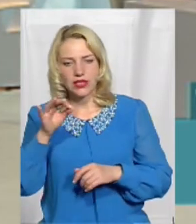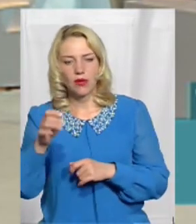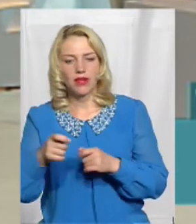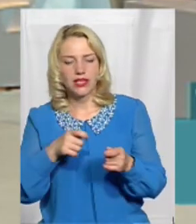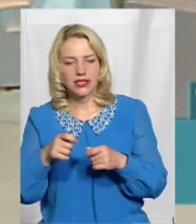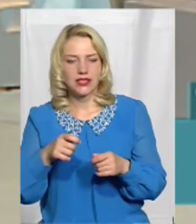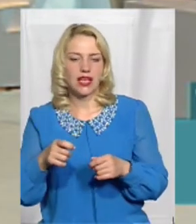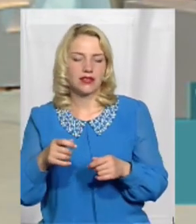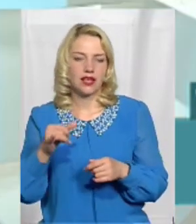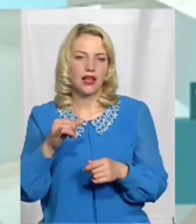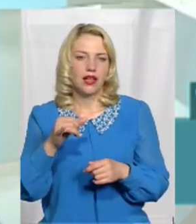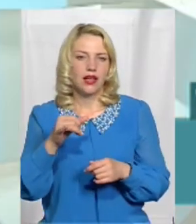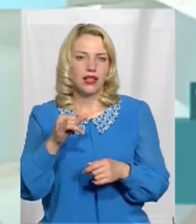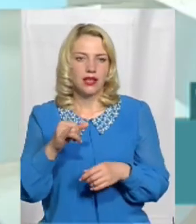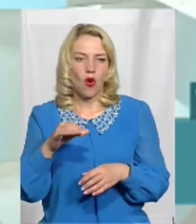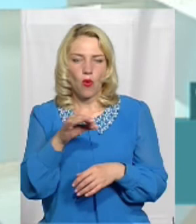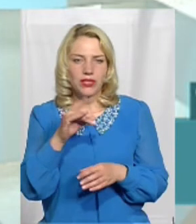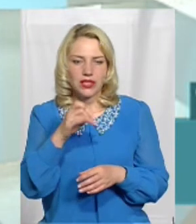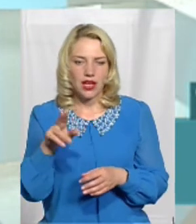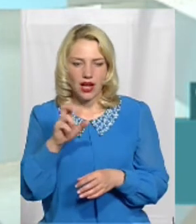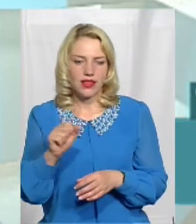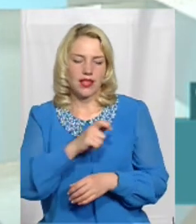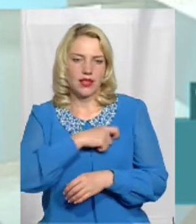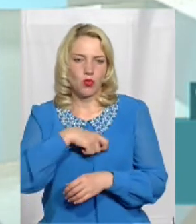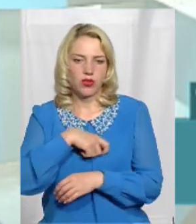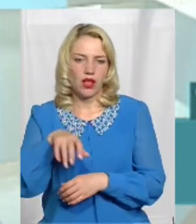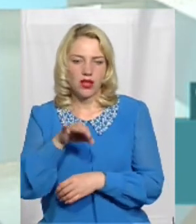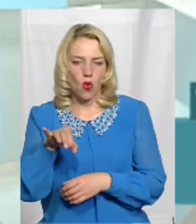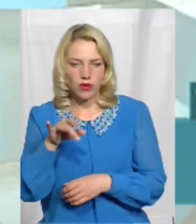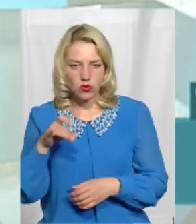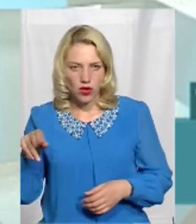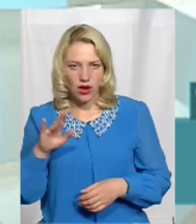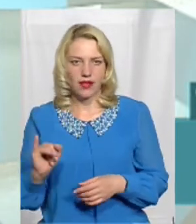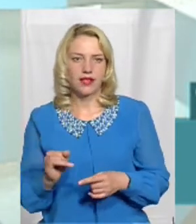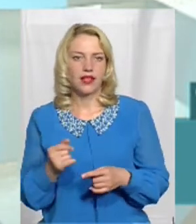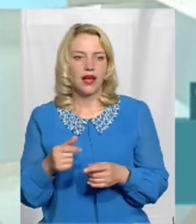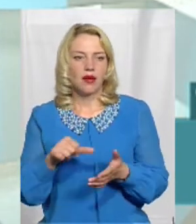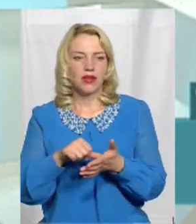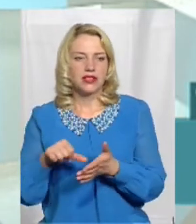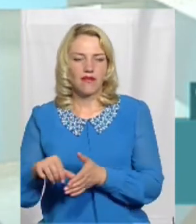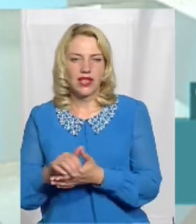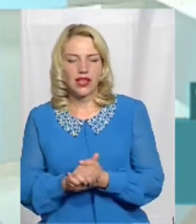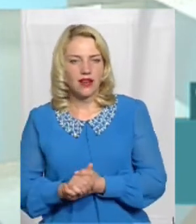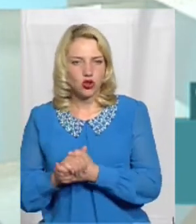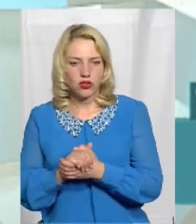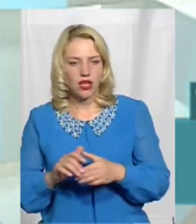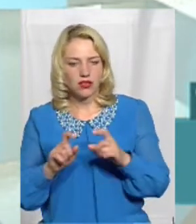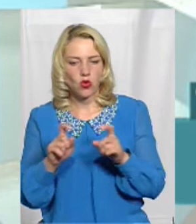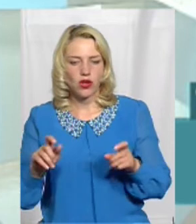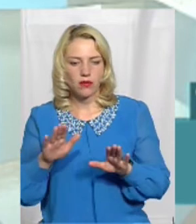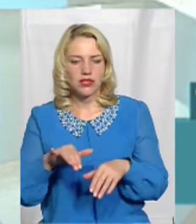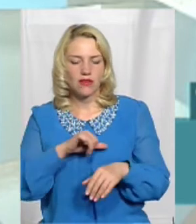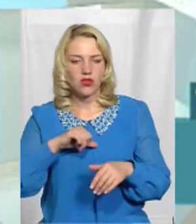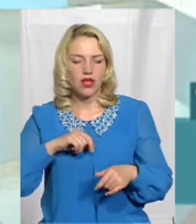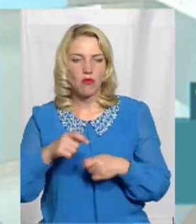обласної ради, депутати обласної ради Це представники асоціацій органів місцевого